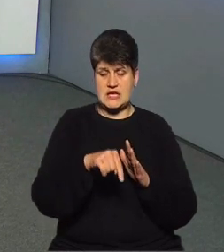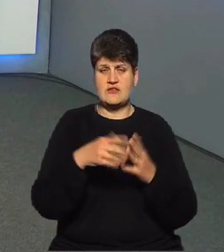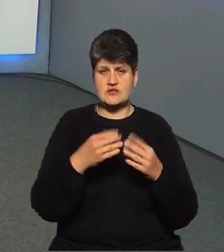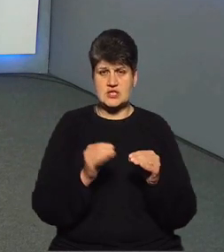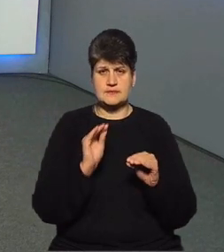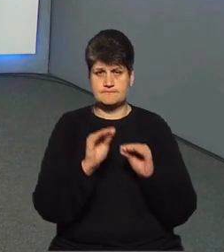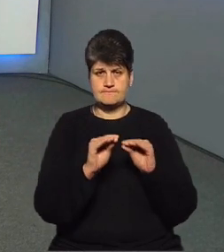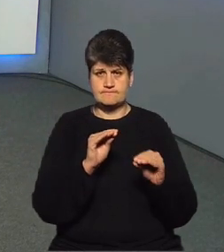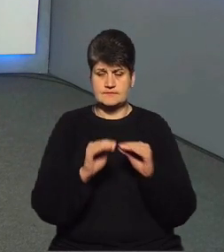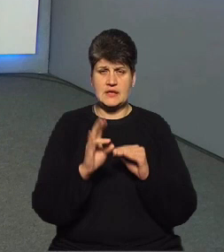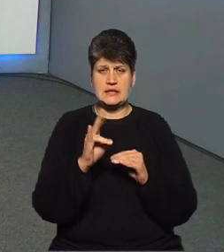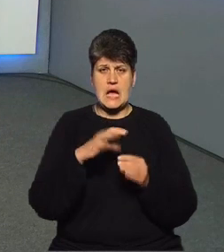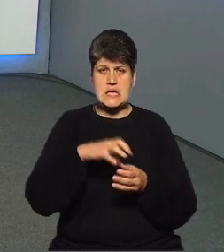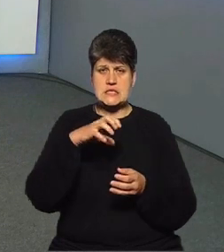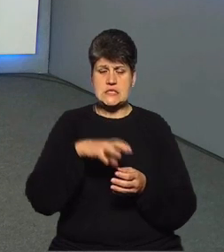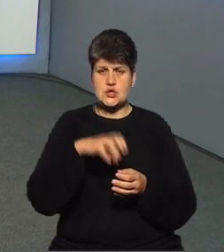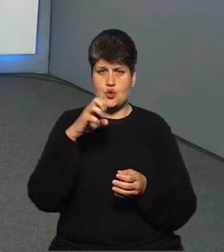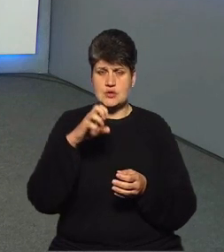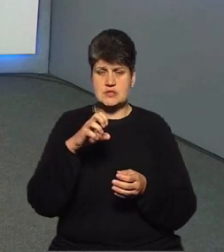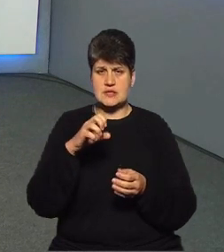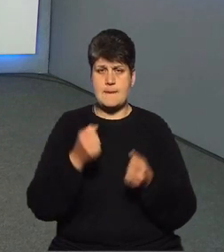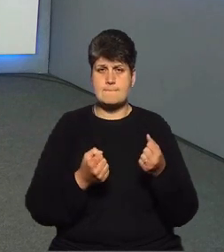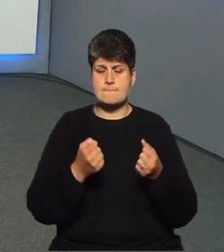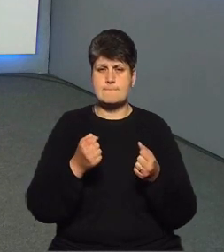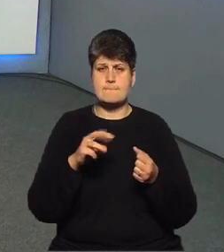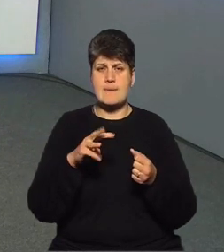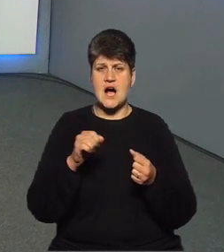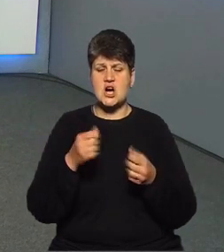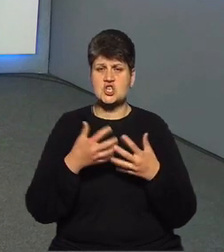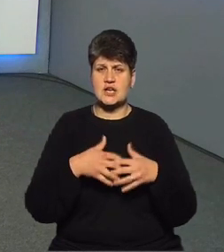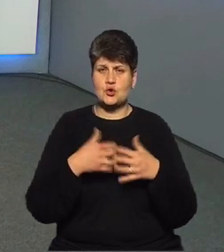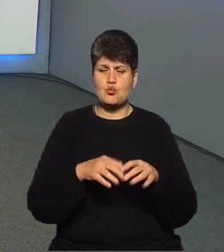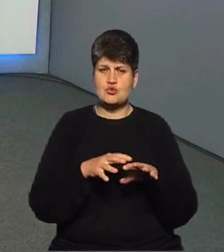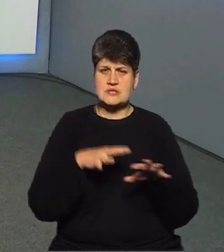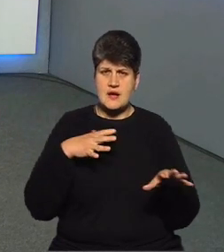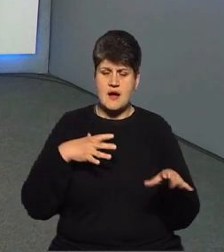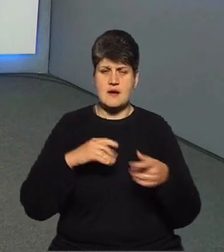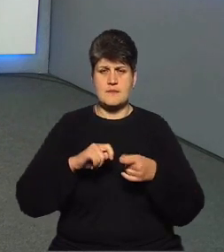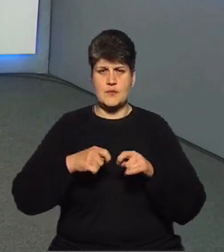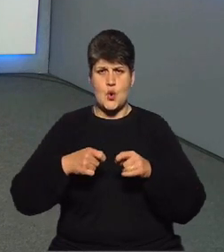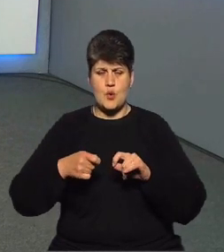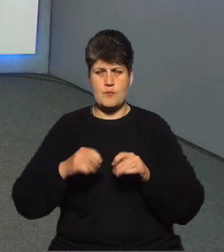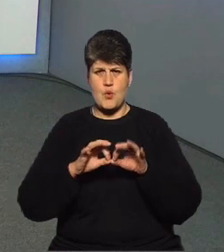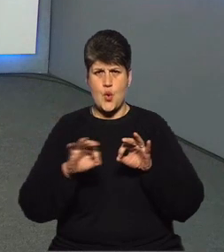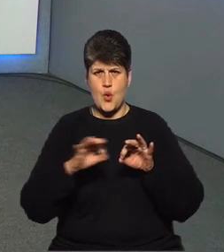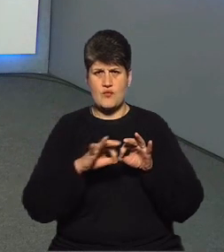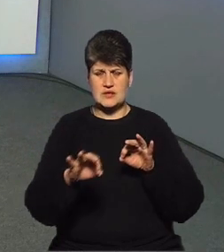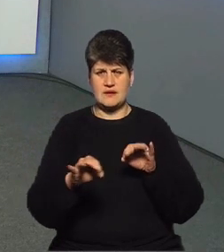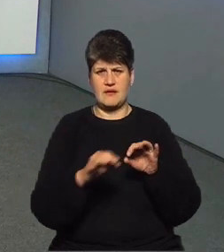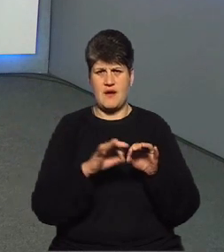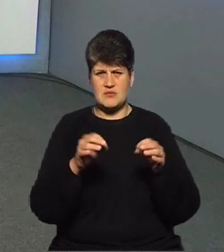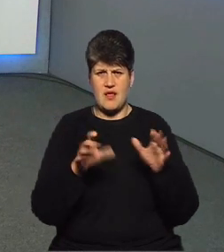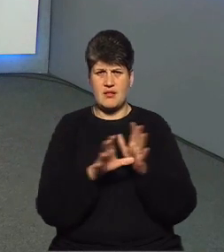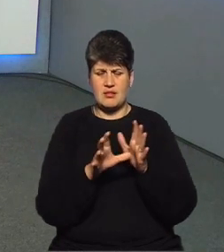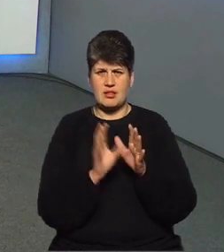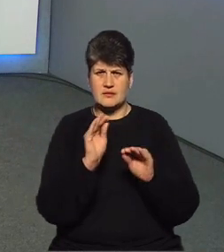арегати в машинному залі, йде обв'язка трубопроводів, йде зараз начинка різними кабельними лініями, електричним обладнанням,